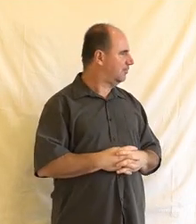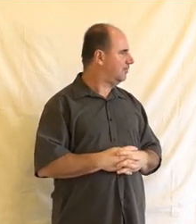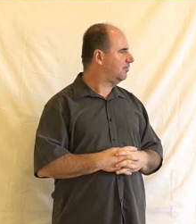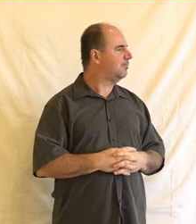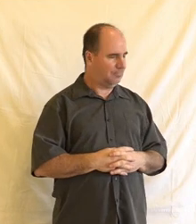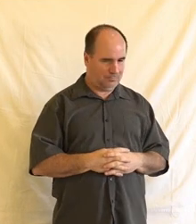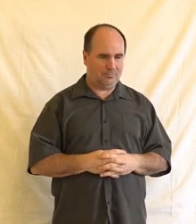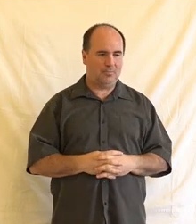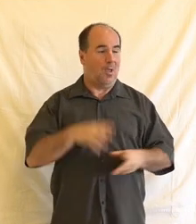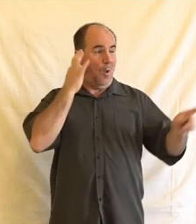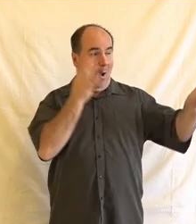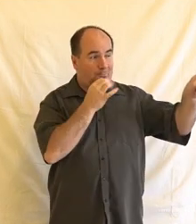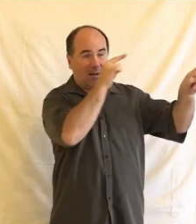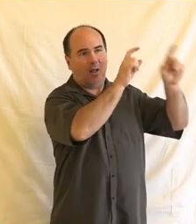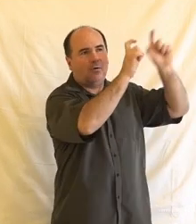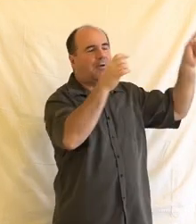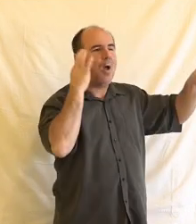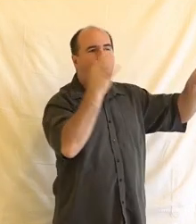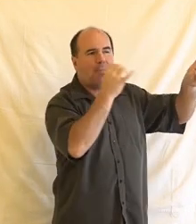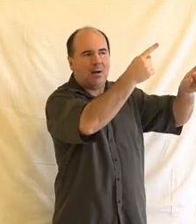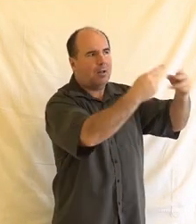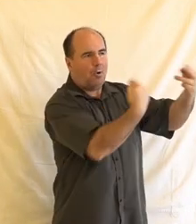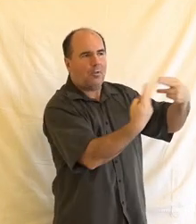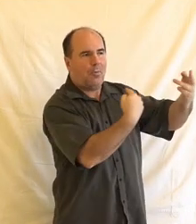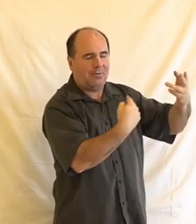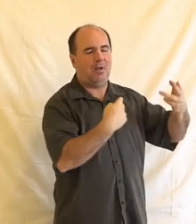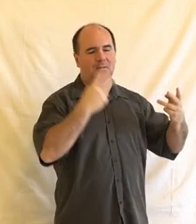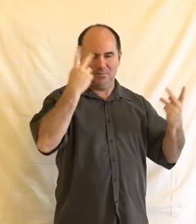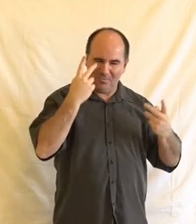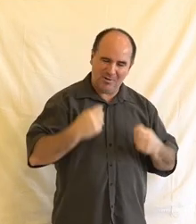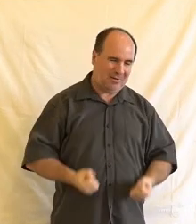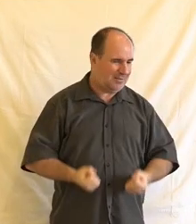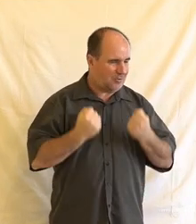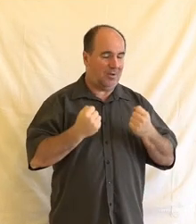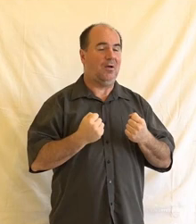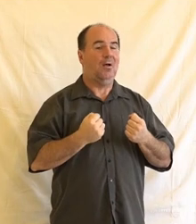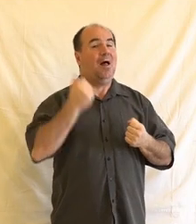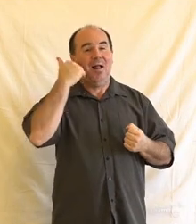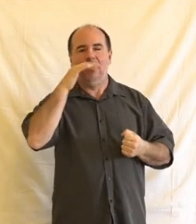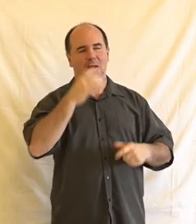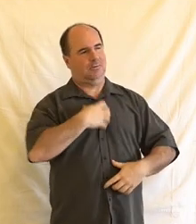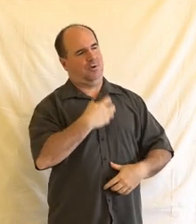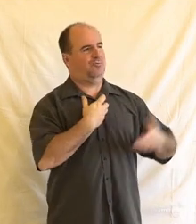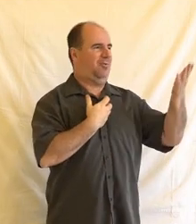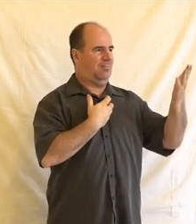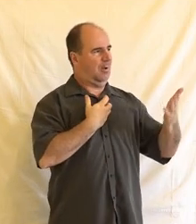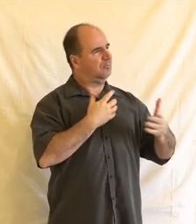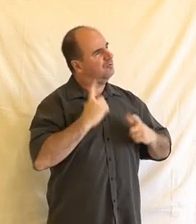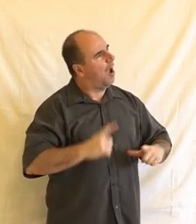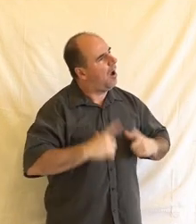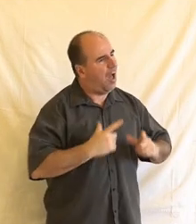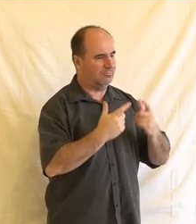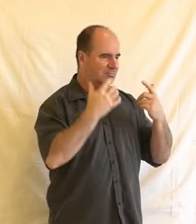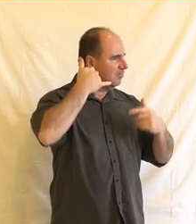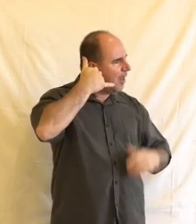odbavit jinak. Zákazníci si stěžují, že čekají na lince desítky minut při tomto odbavění elektronickým